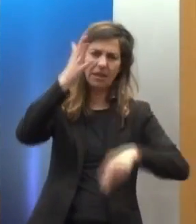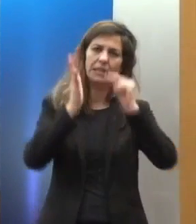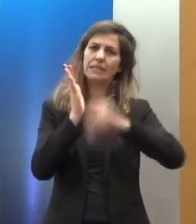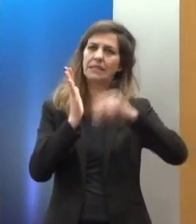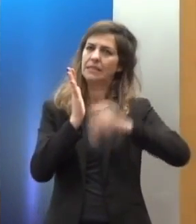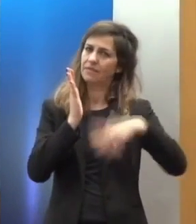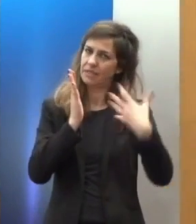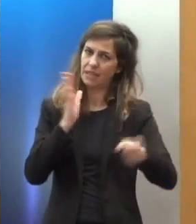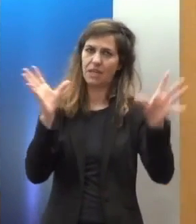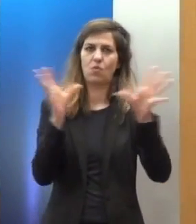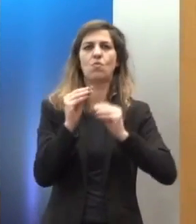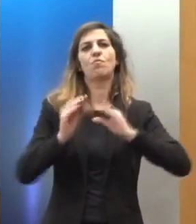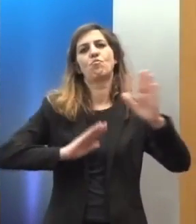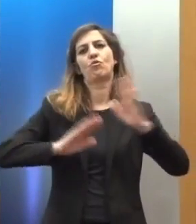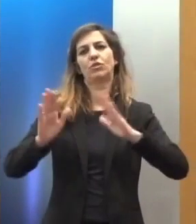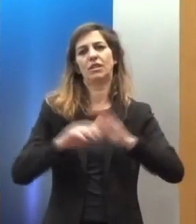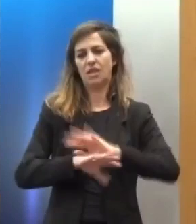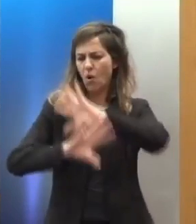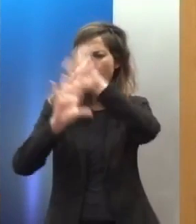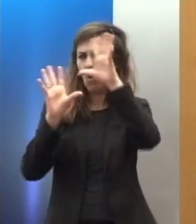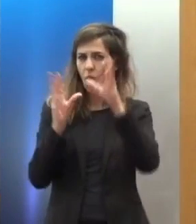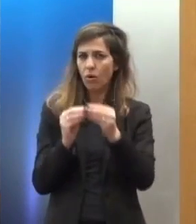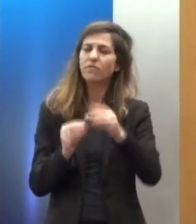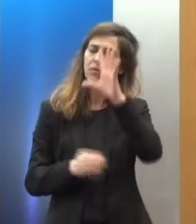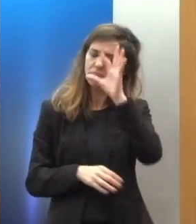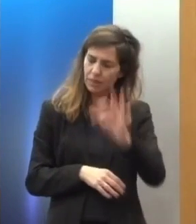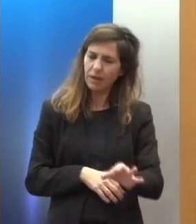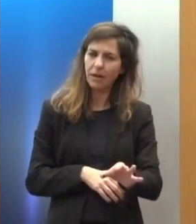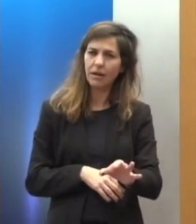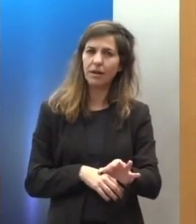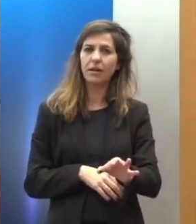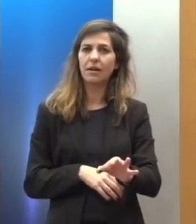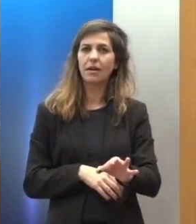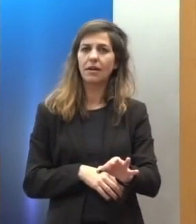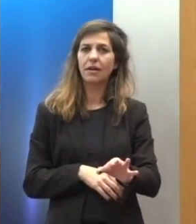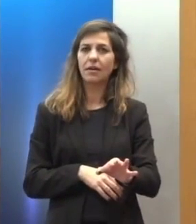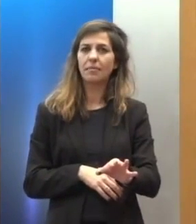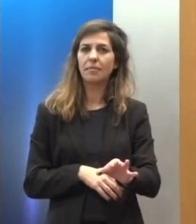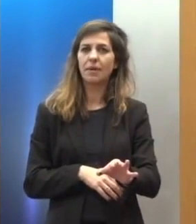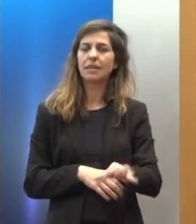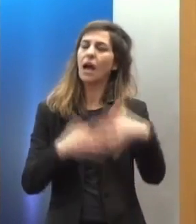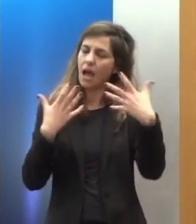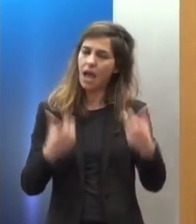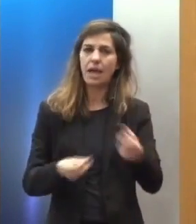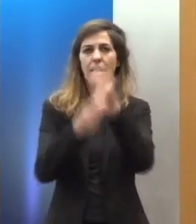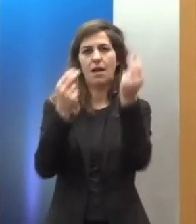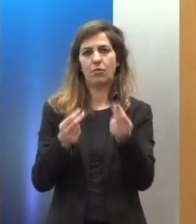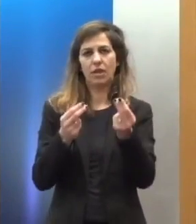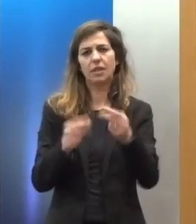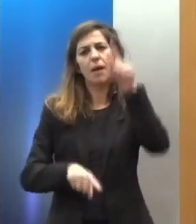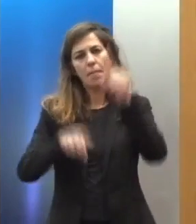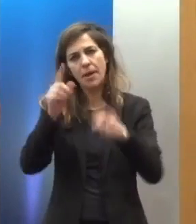Είναι αλήθεια ότι κάποια από αυτά τα συστήματα αποδείχθηκαν στην πράξη περισσότερο αποτελεσματικά από άλλα.